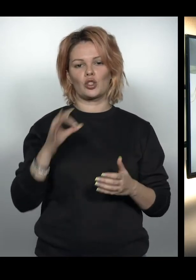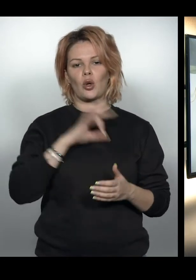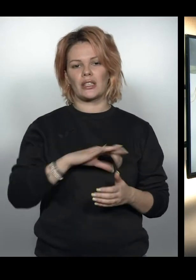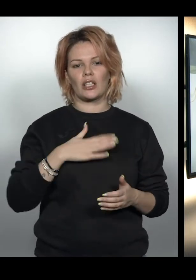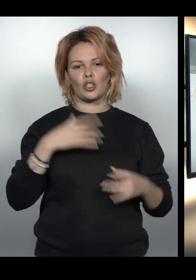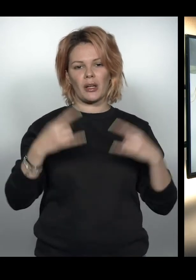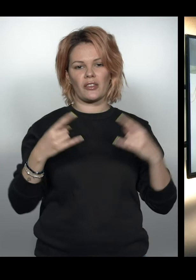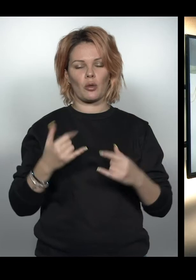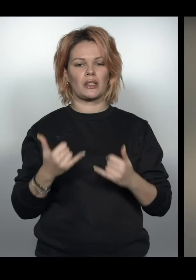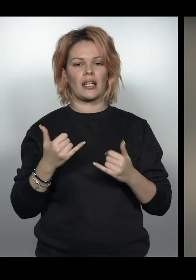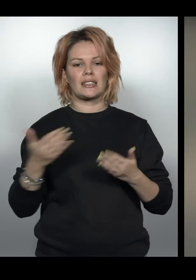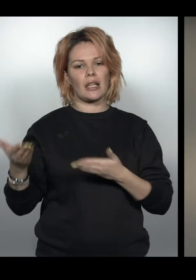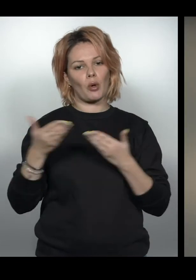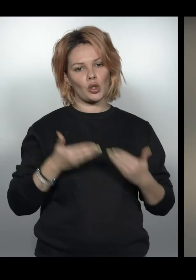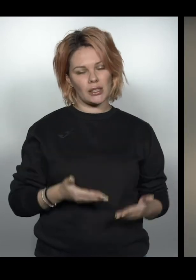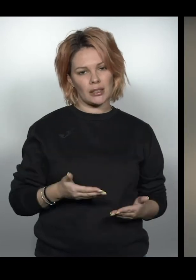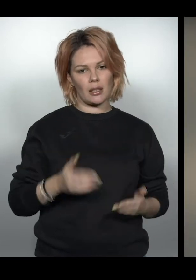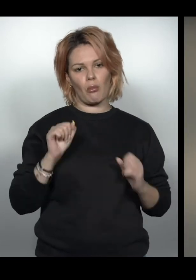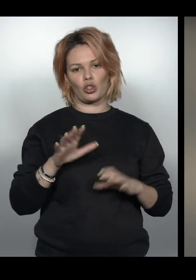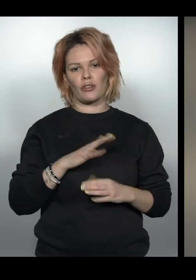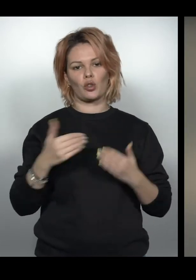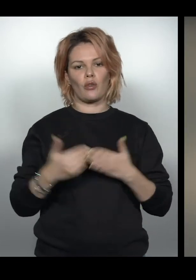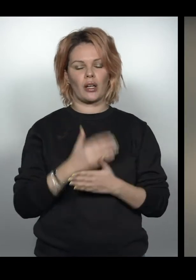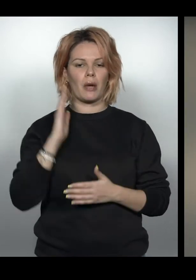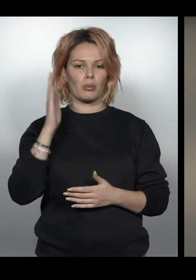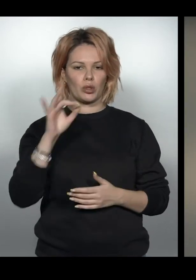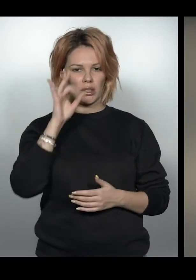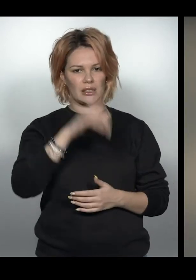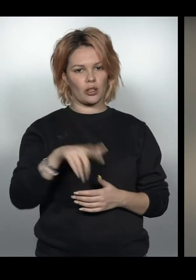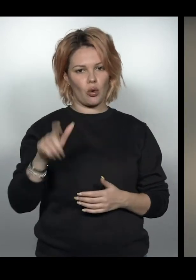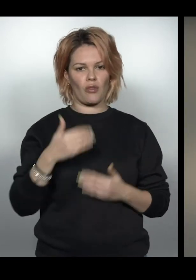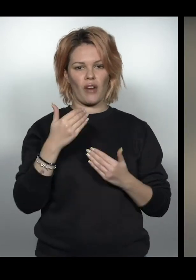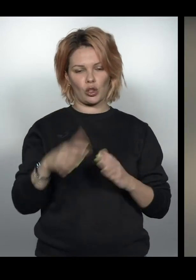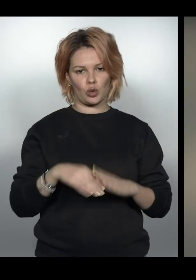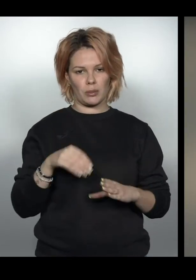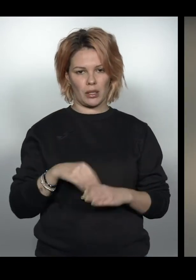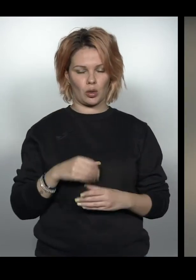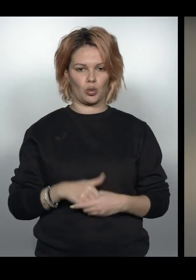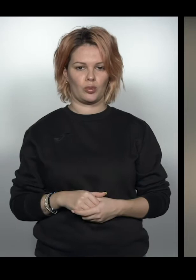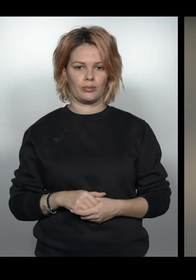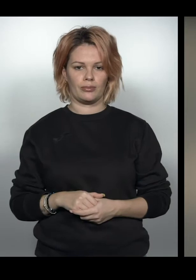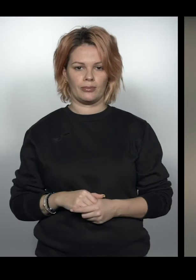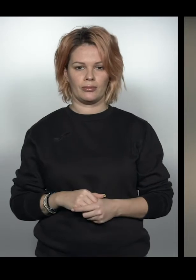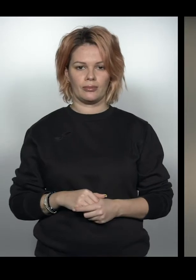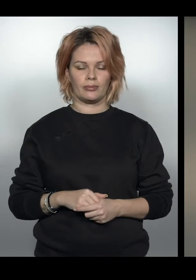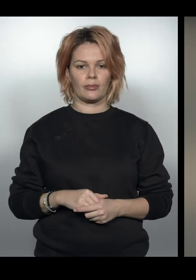скористатись нашим ефіром і просто зараз запросити, можливо, нових майбутніх зірок у вашу збірну.